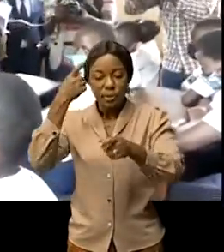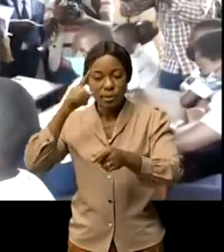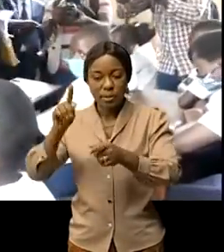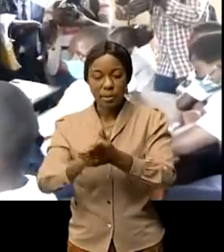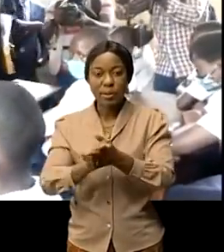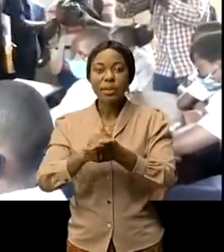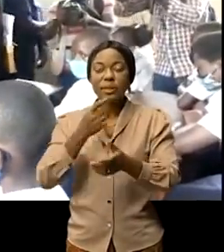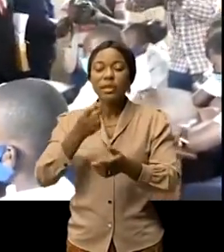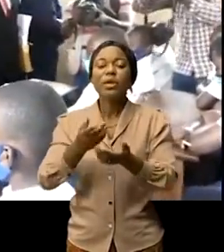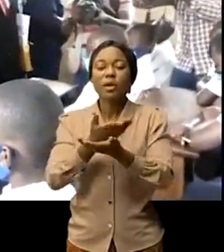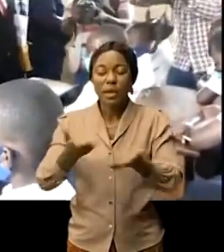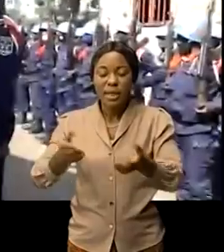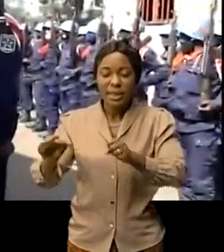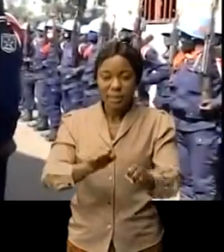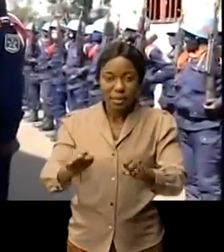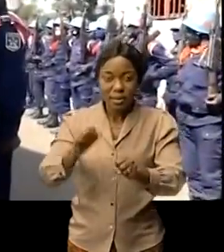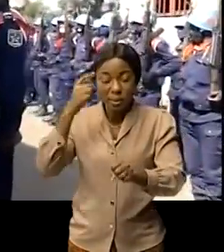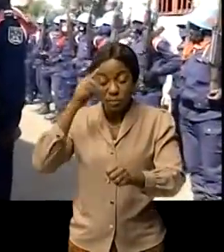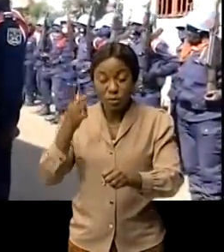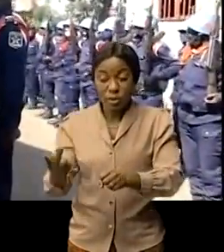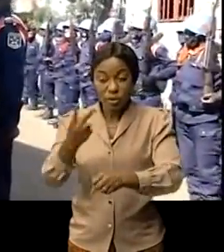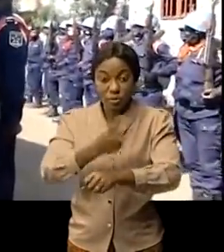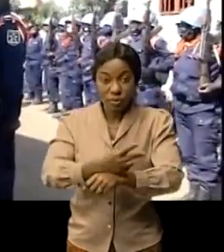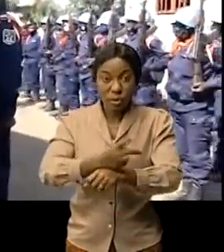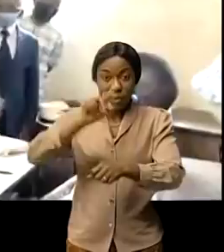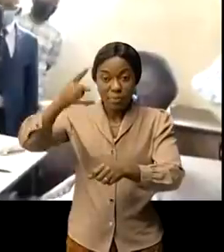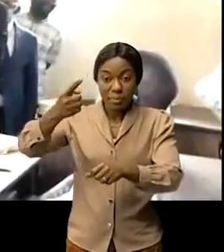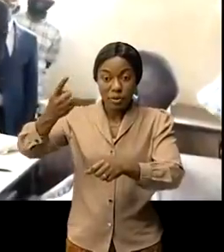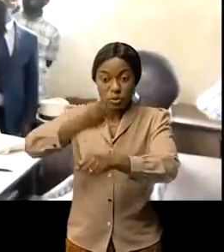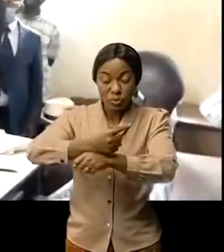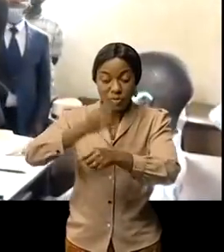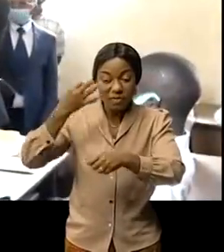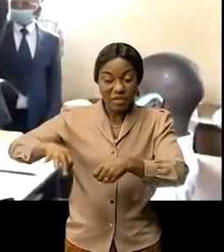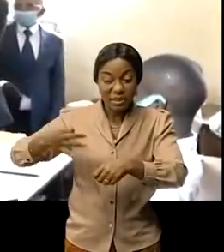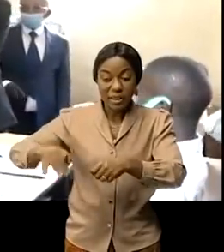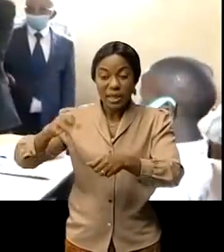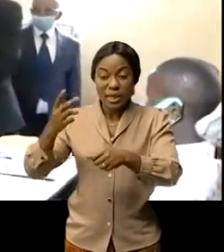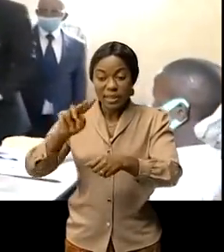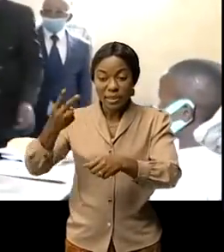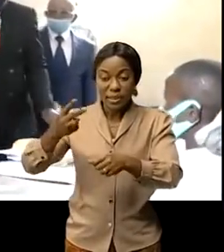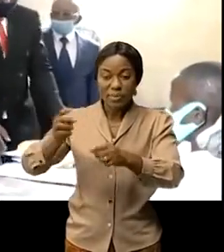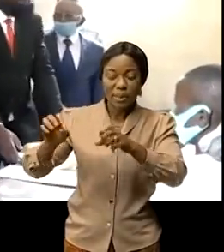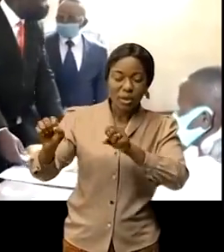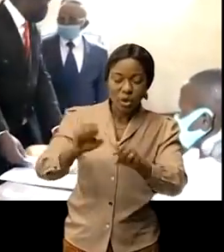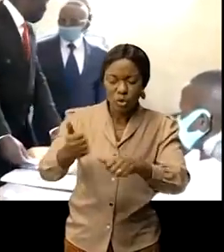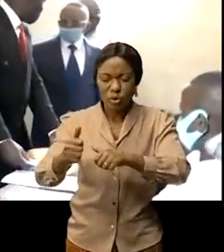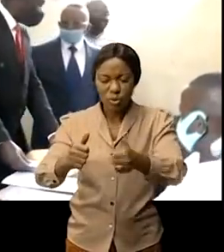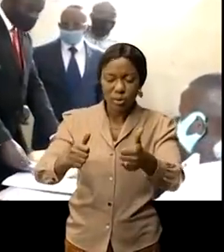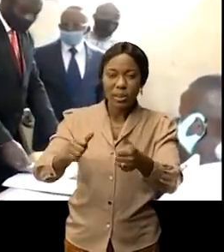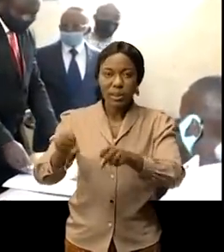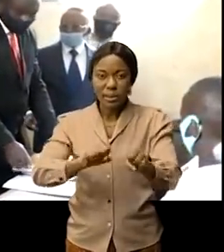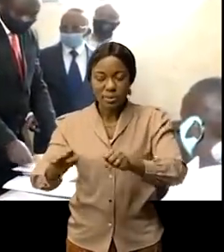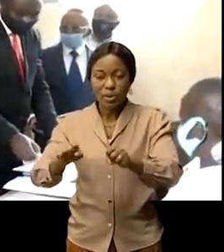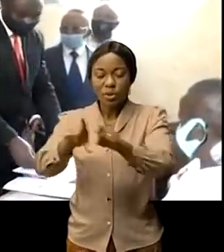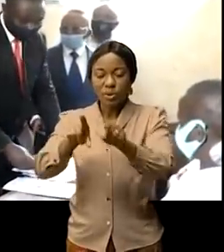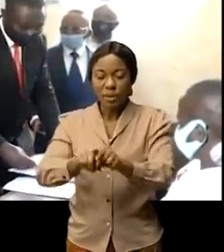remercie. Ces épreuves prévues pour deux jours consacrent le premier jour aux Français et à la culture générale, tandis que le deuxième jour à